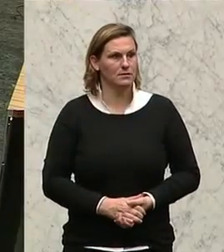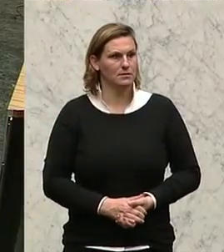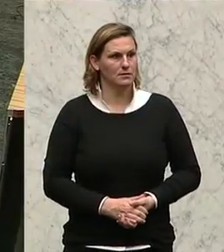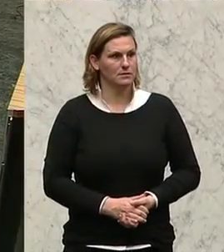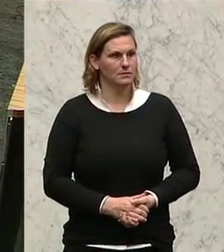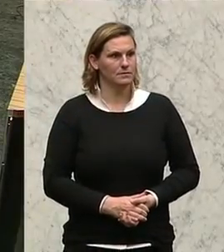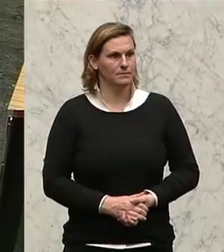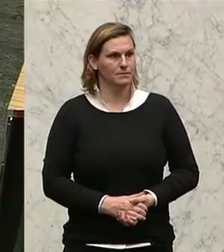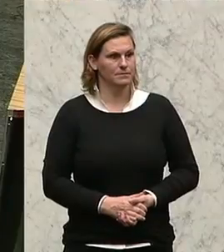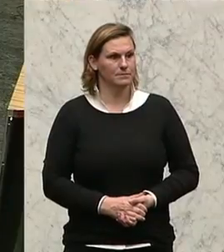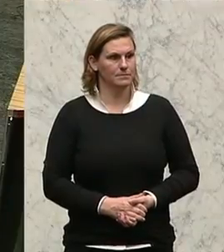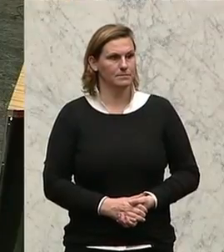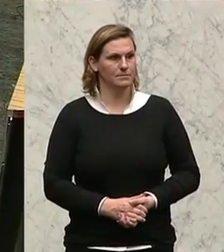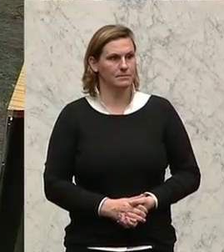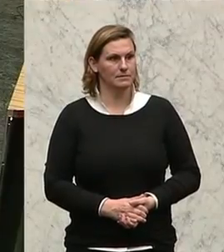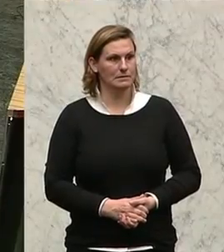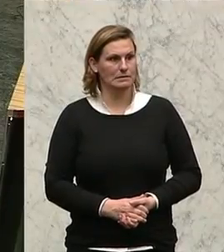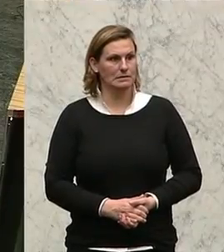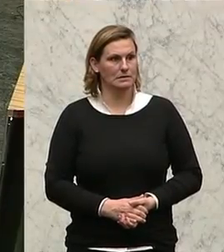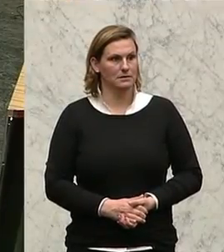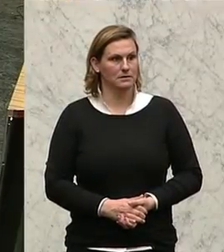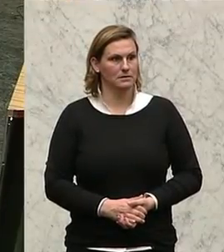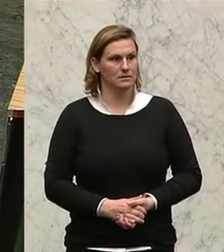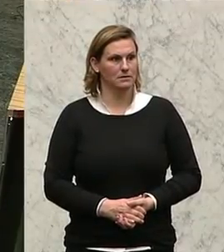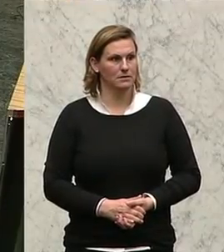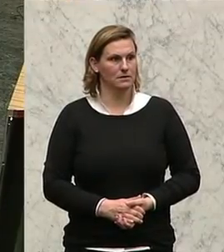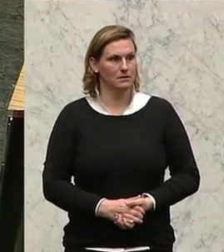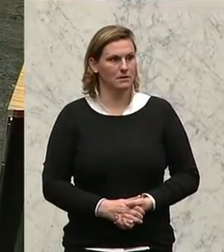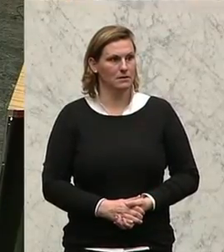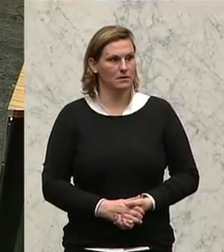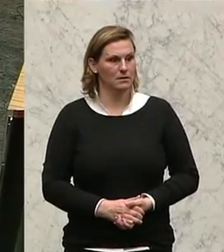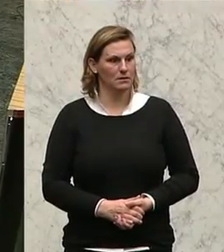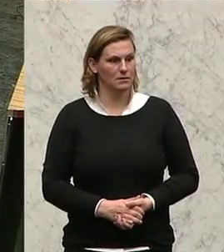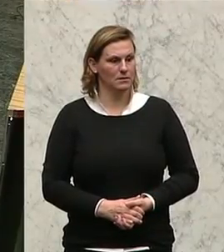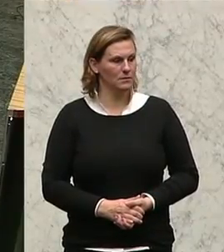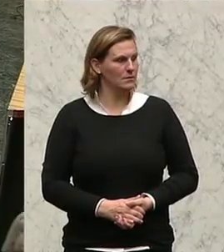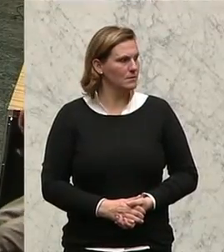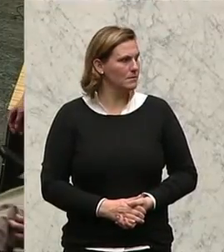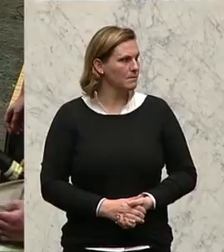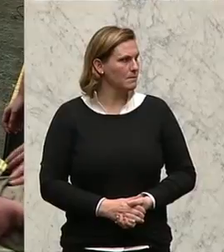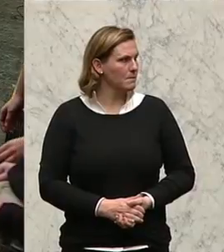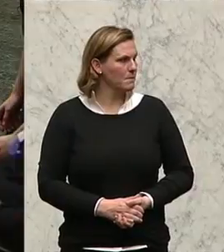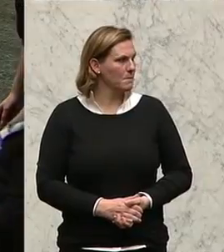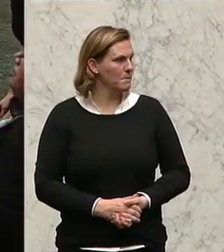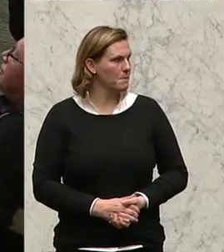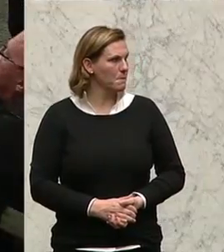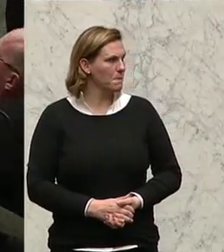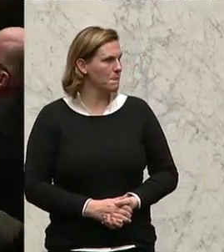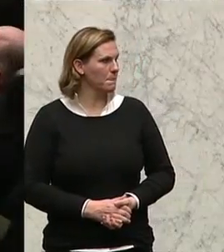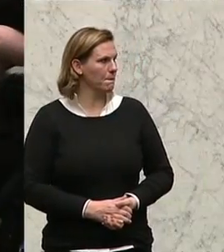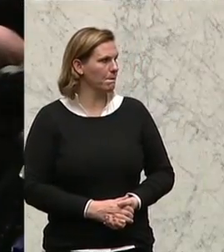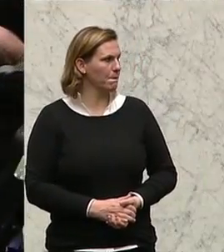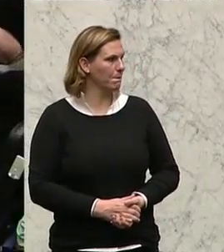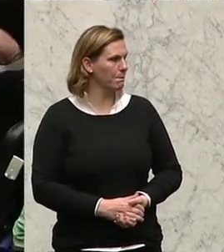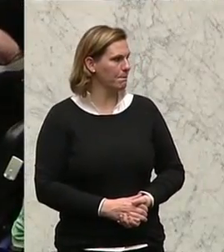verliert er das Recht hier zu sprechen. Also als nächster kommt dann Franz Josef Huinig,